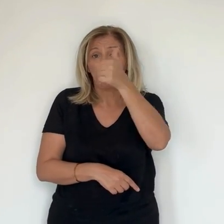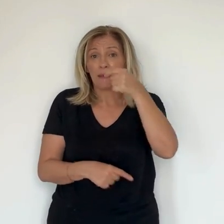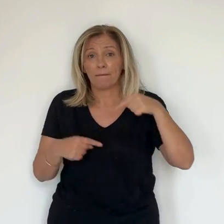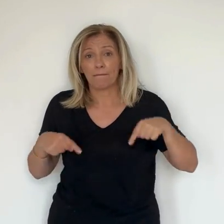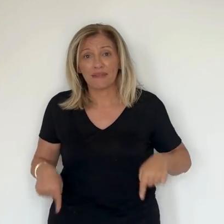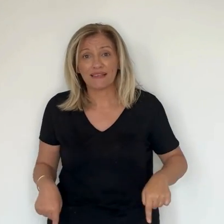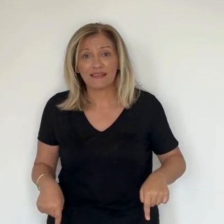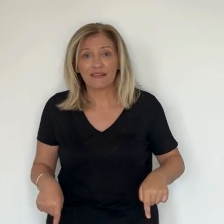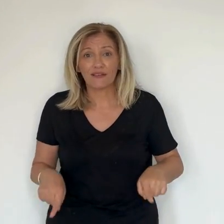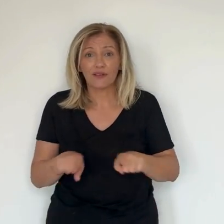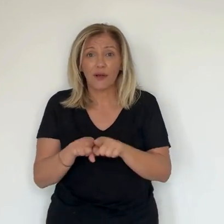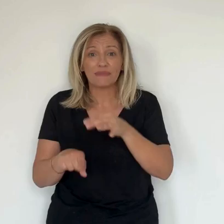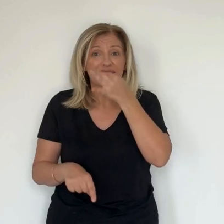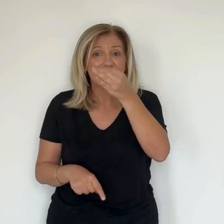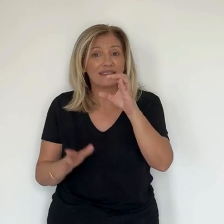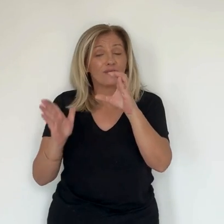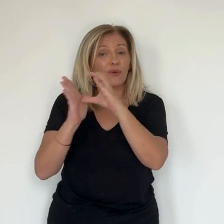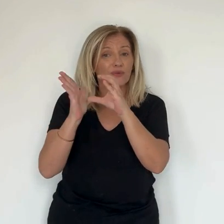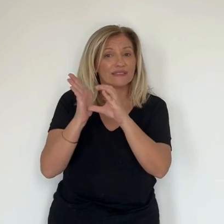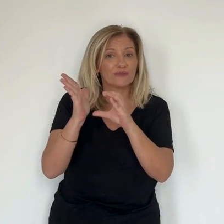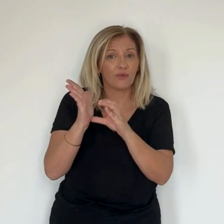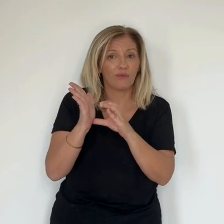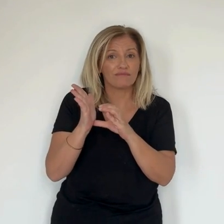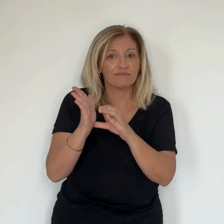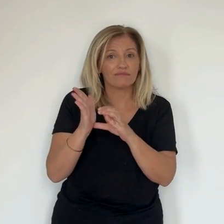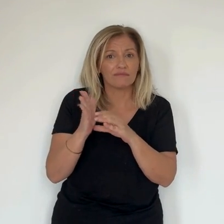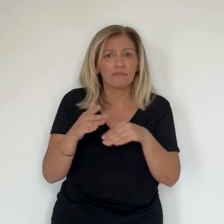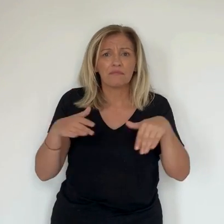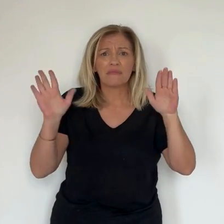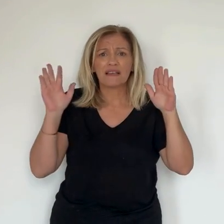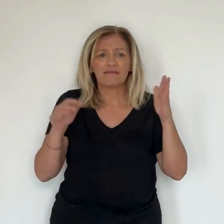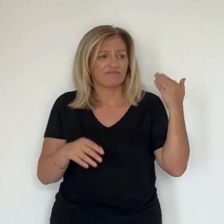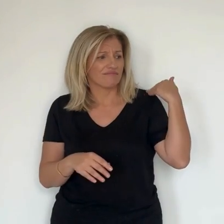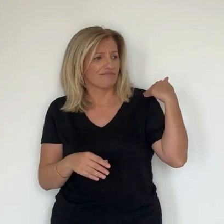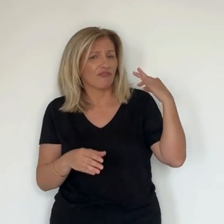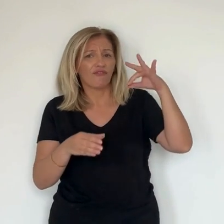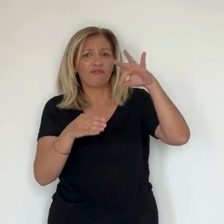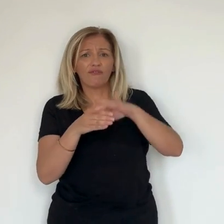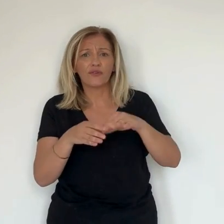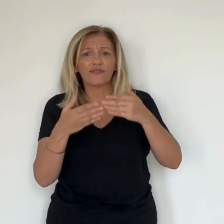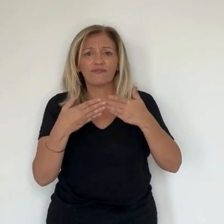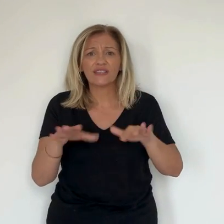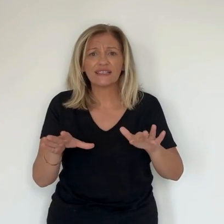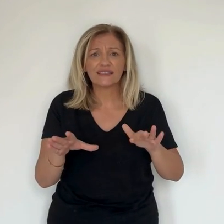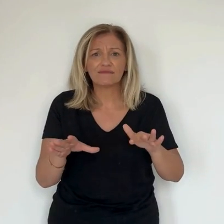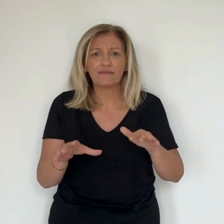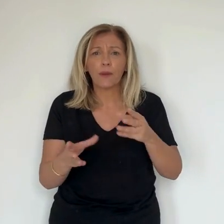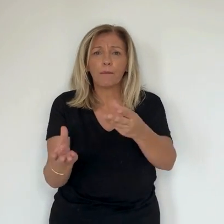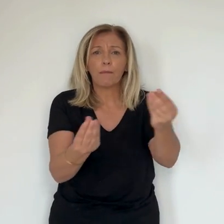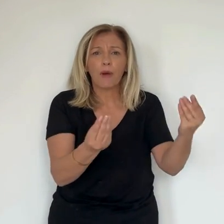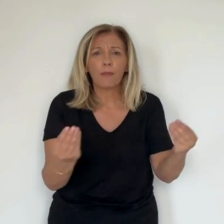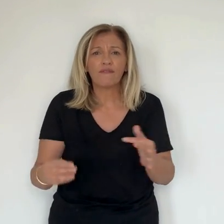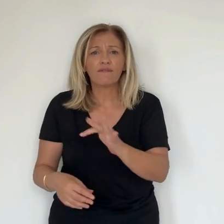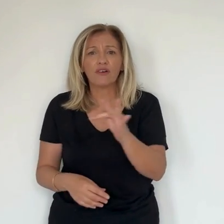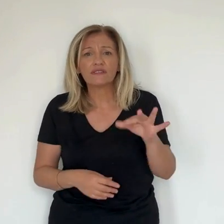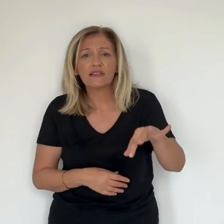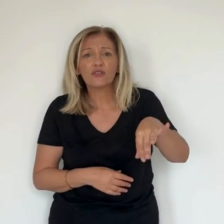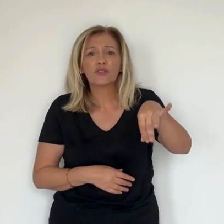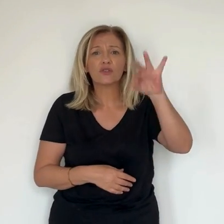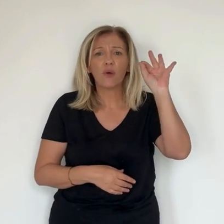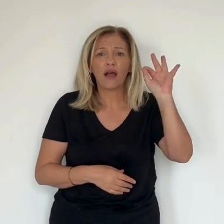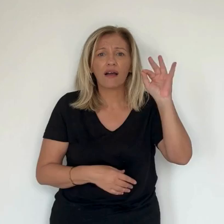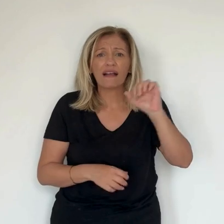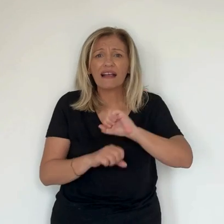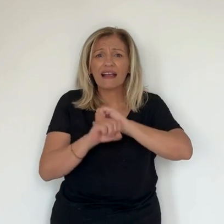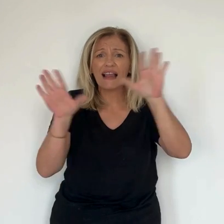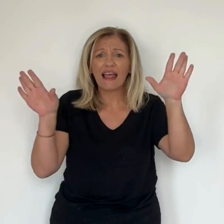de nommer le Premier ministre, comme c'est indiqué dans la Constitution, certes. Mais à la suite d'une dissolution qui